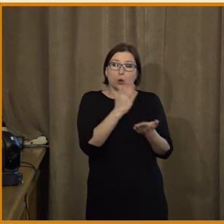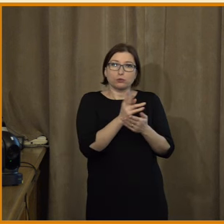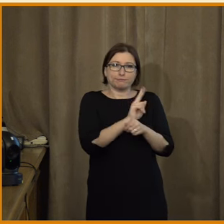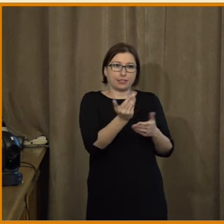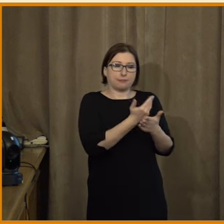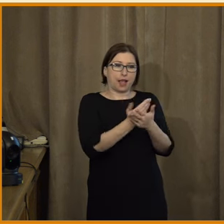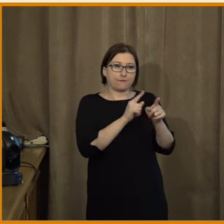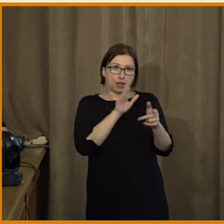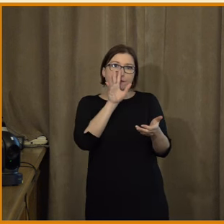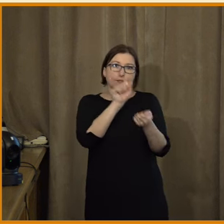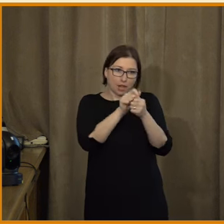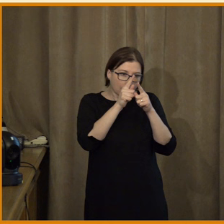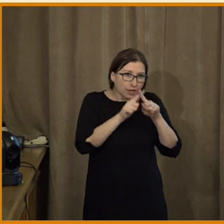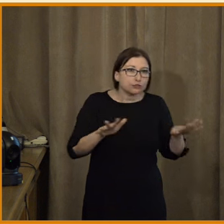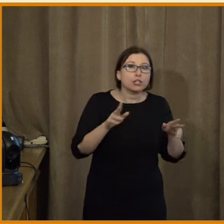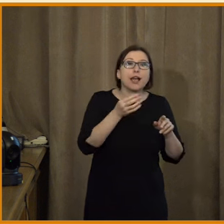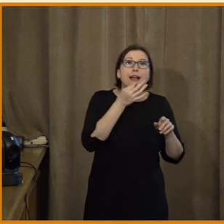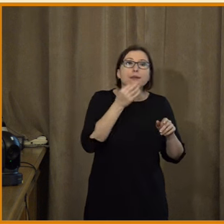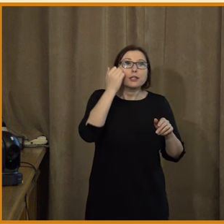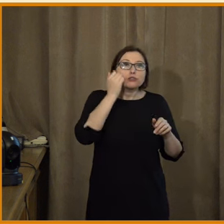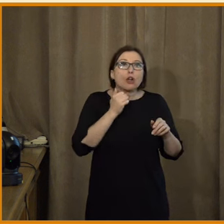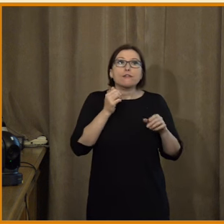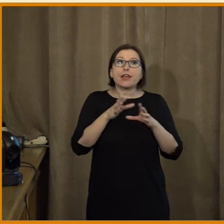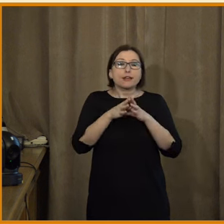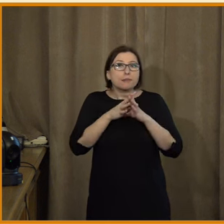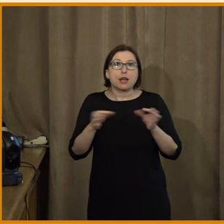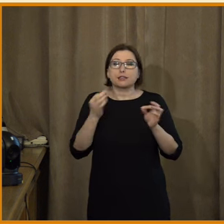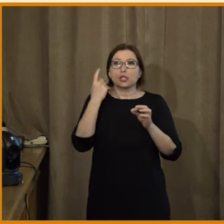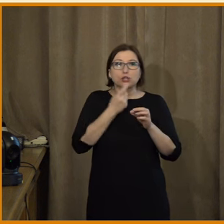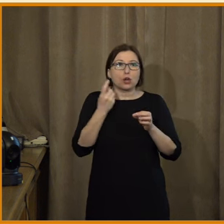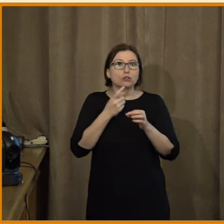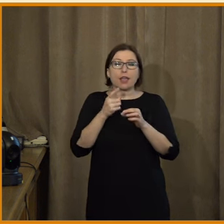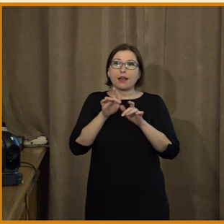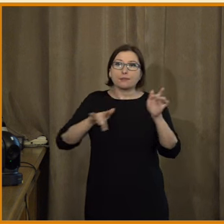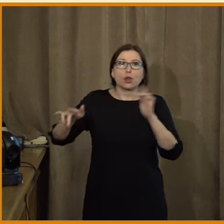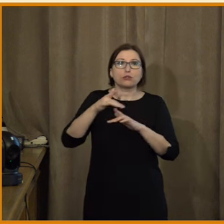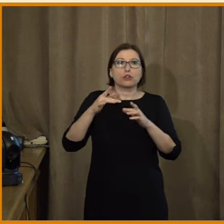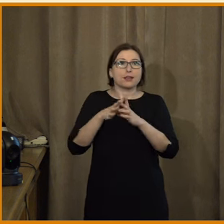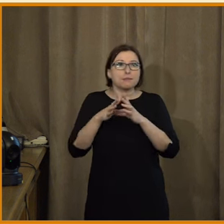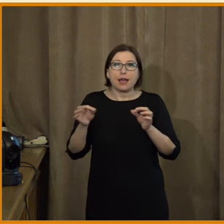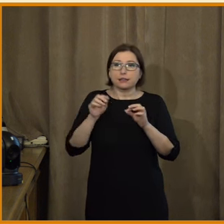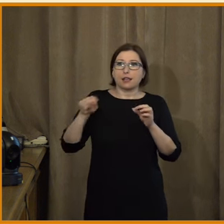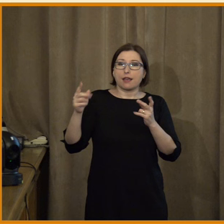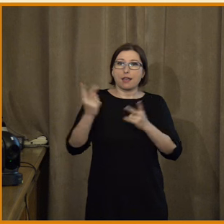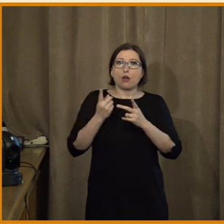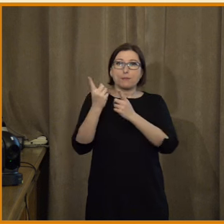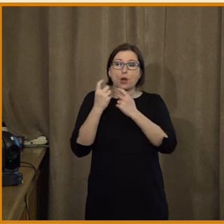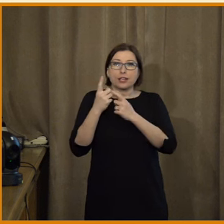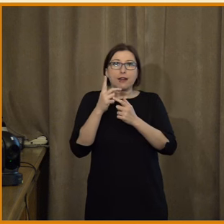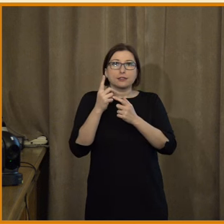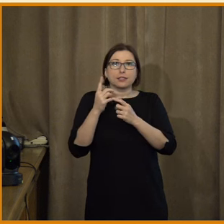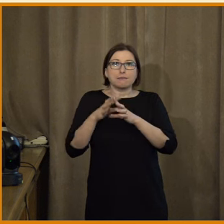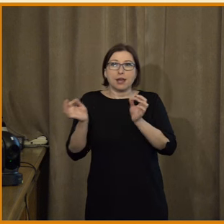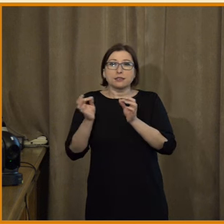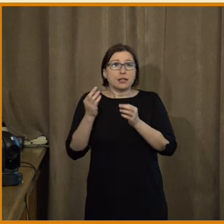dezinformaci. Ale pokud ten člověk se nebude prohybovat v sociálním prostředí a nebude ve svém vlastním životě v situaci, kdy bude mít motivaci tomu uběřit,